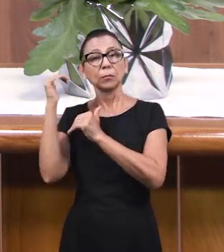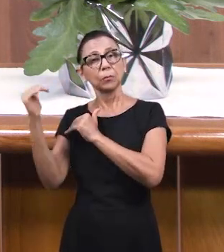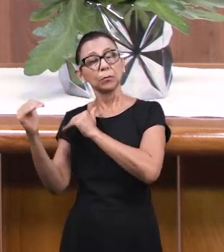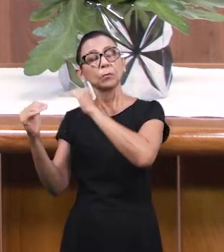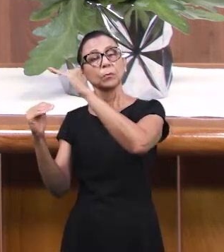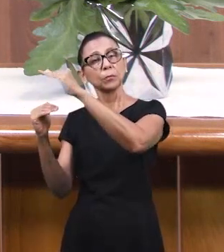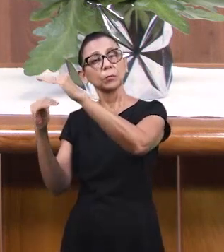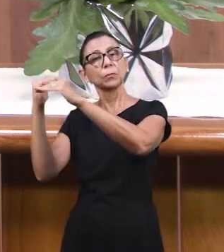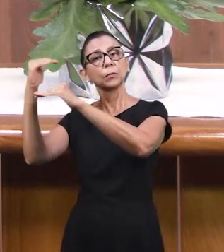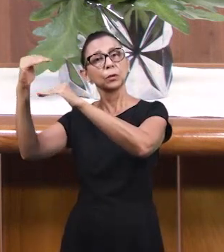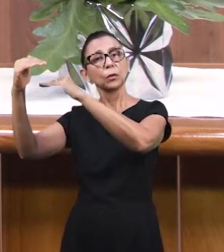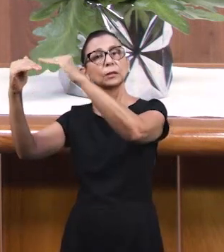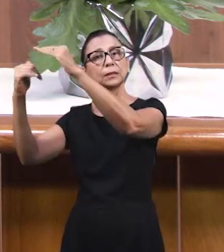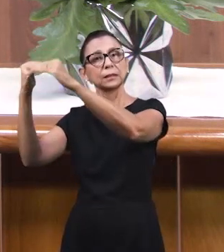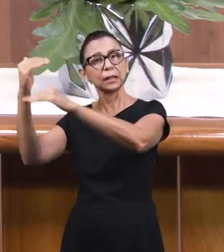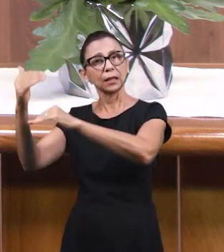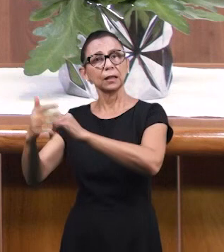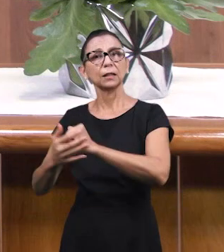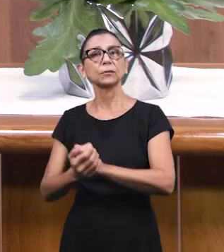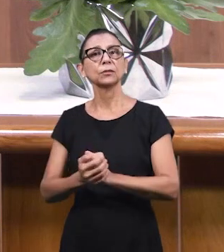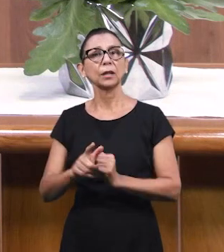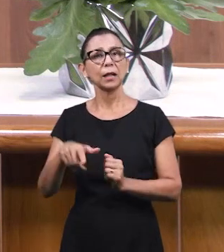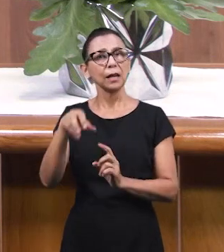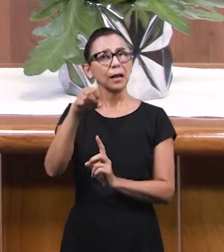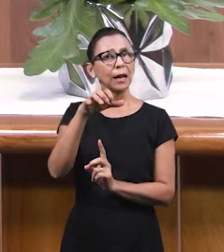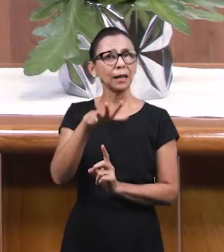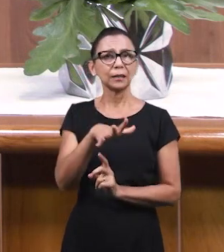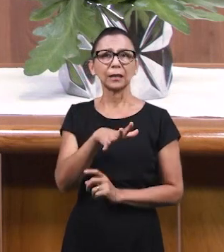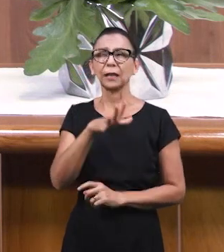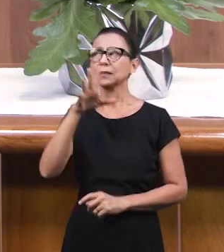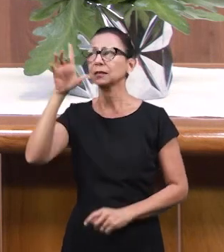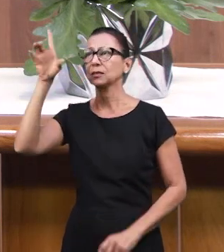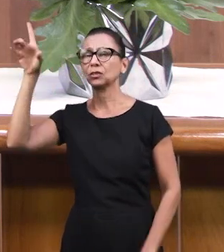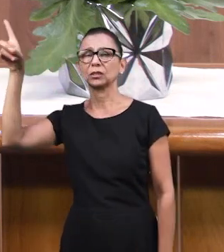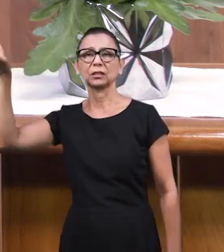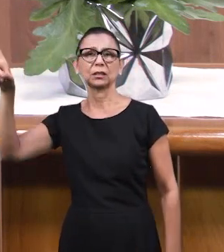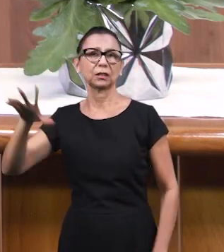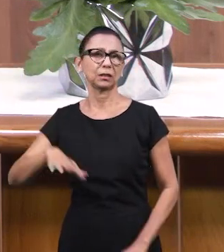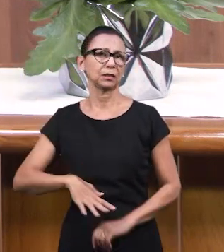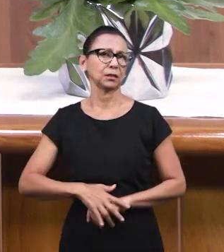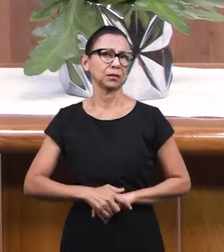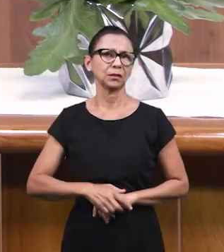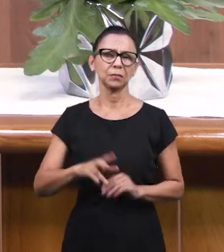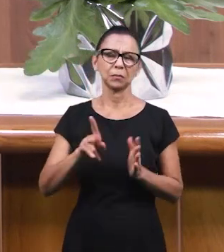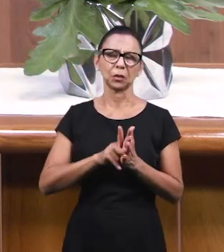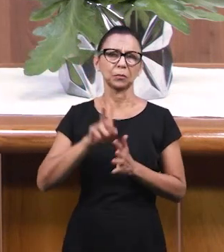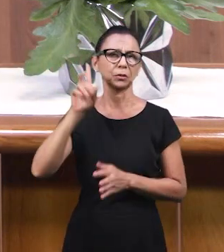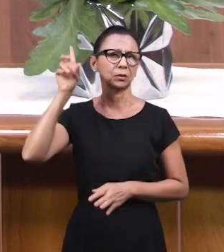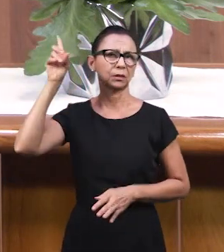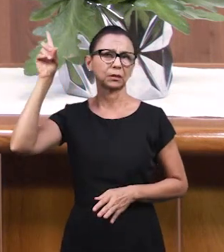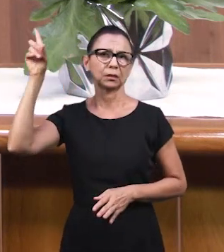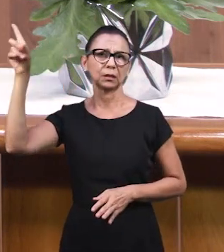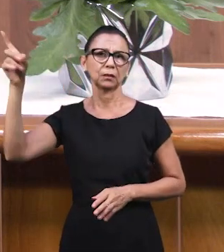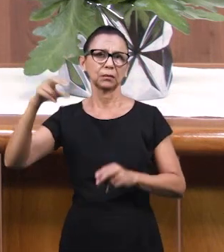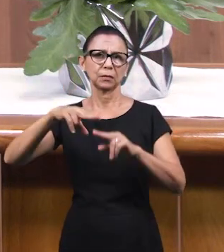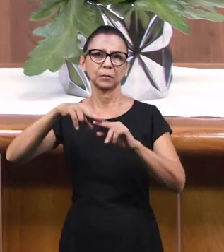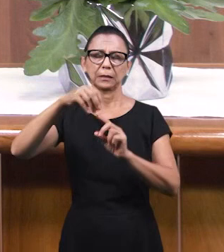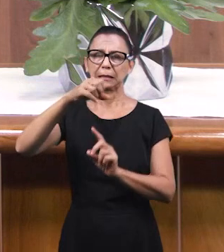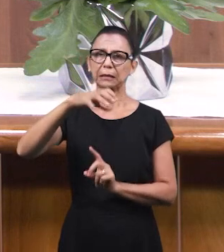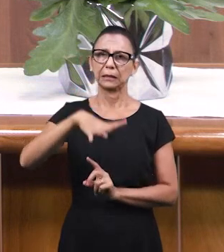простить и забыть. Нет, это процесс. Это действие благодати Божьей. Это не что-то